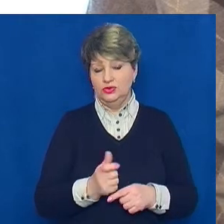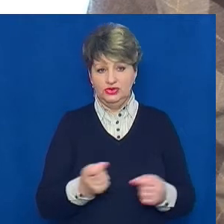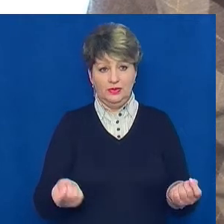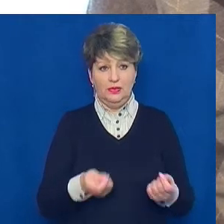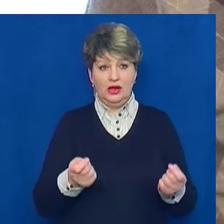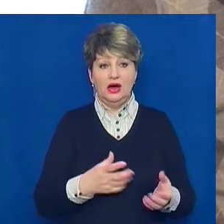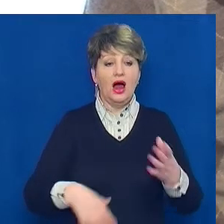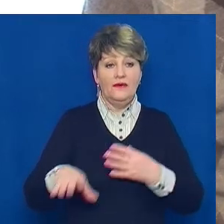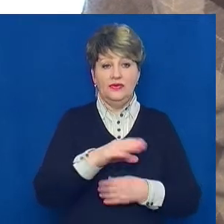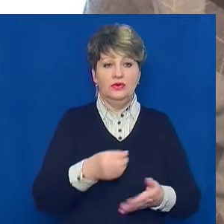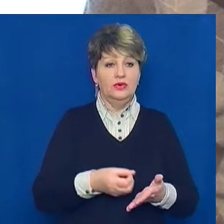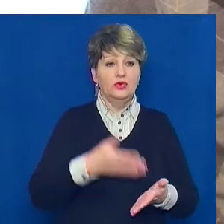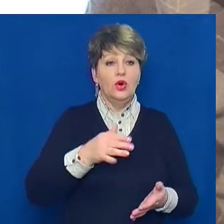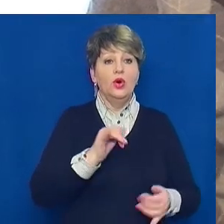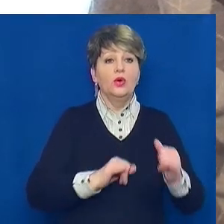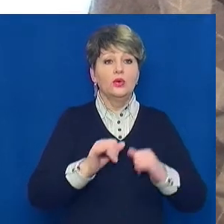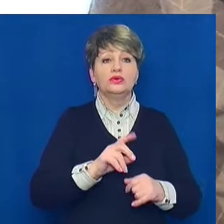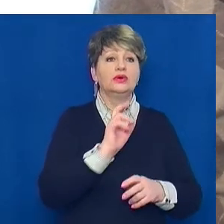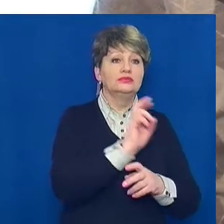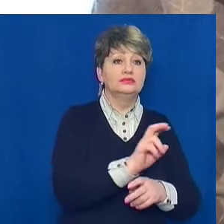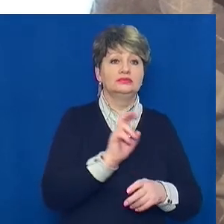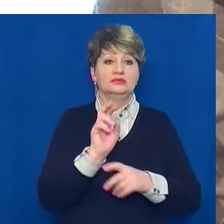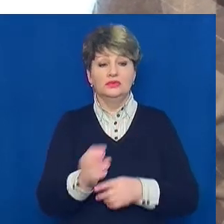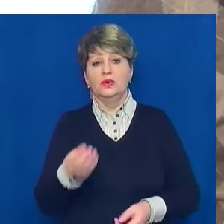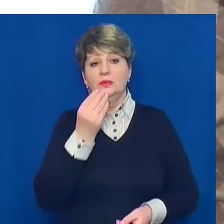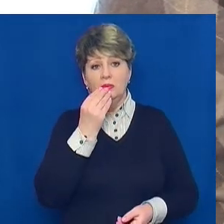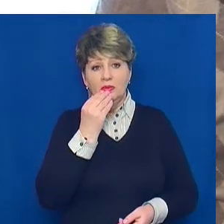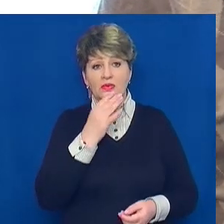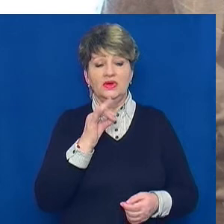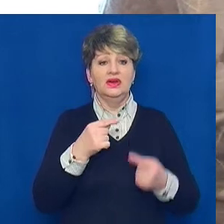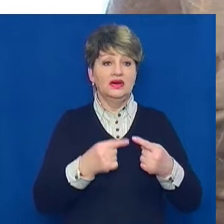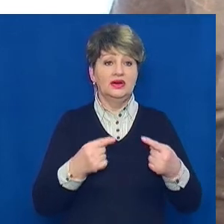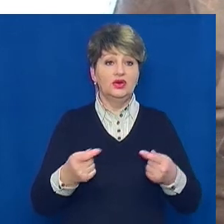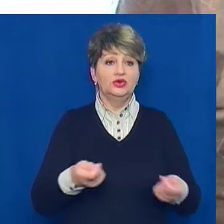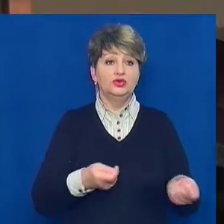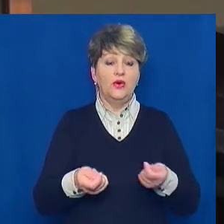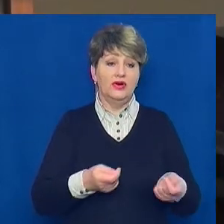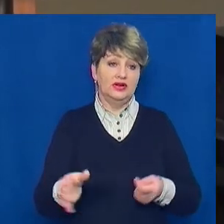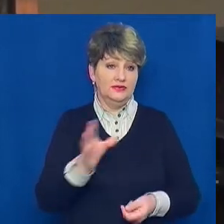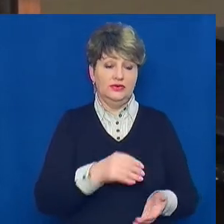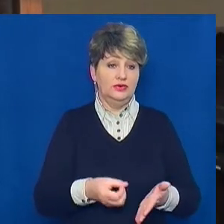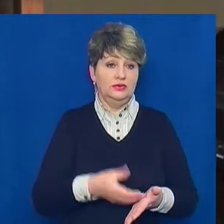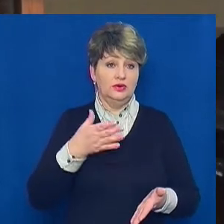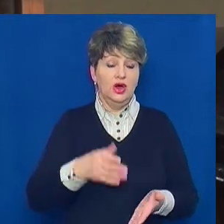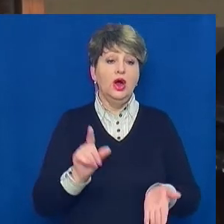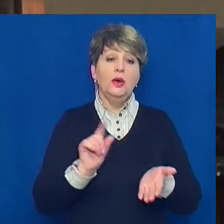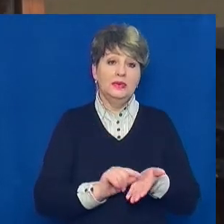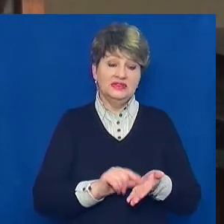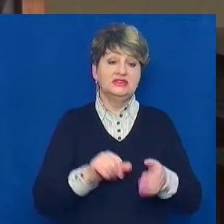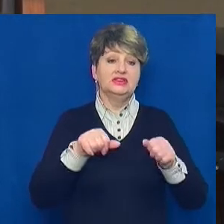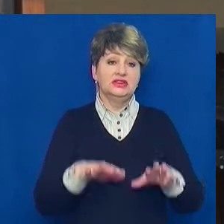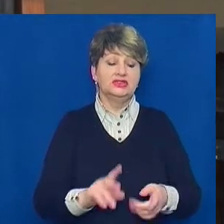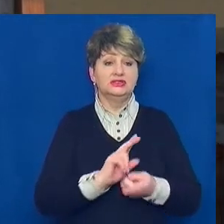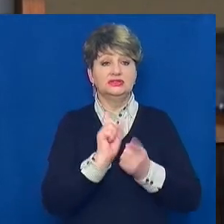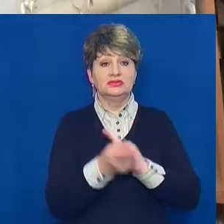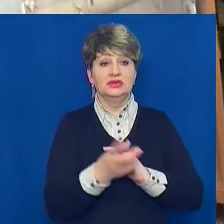а все дороге. Все, куди не кінця, і від харчів, і проміжні товари. Все дуже дороге. Тому пенсіонари вирішили перейти на